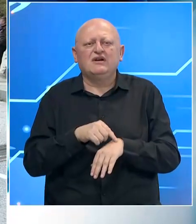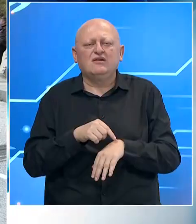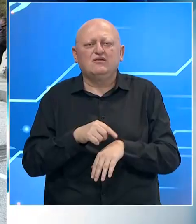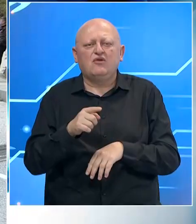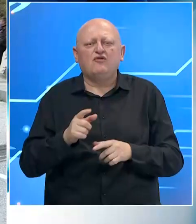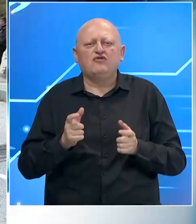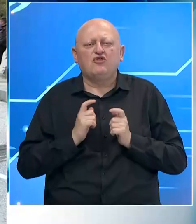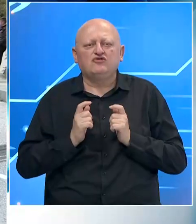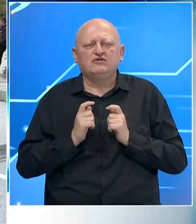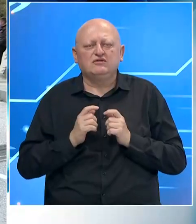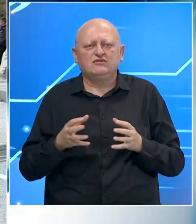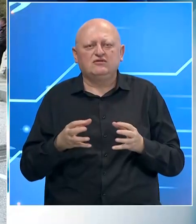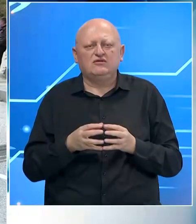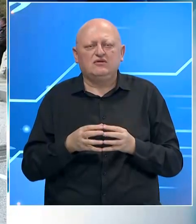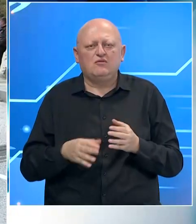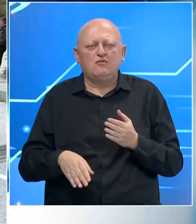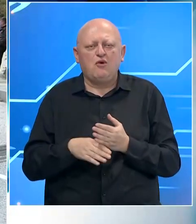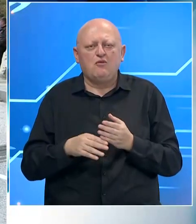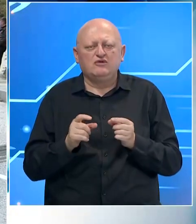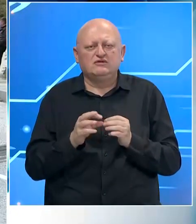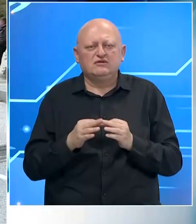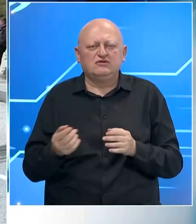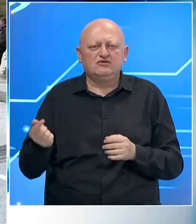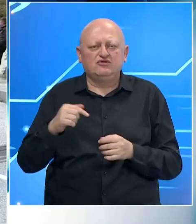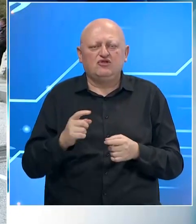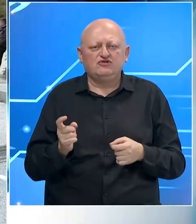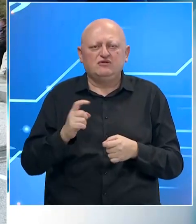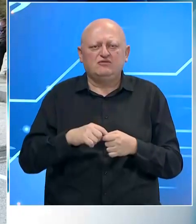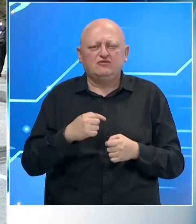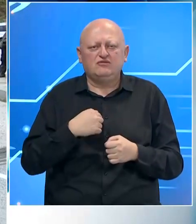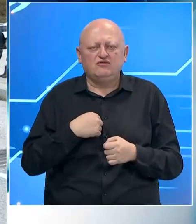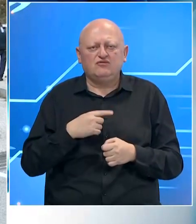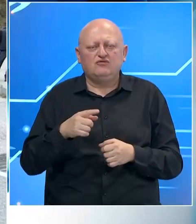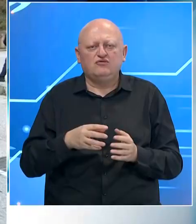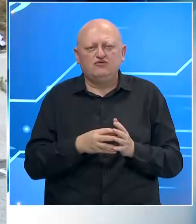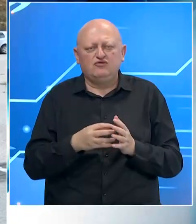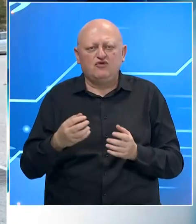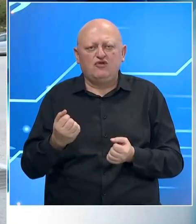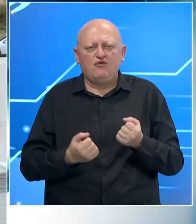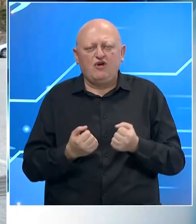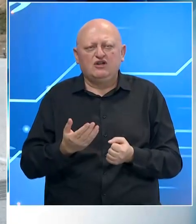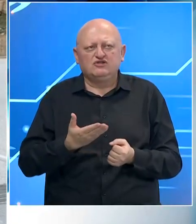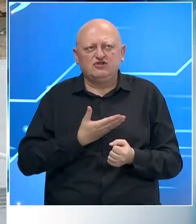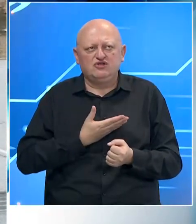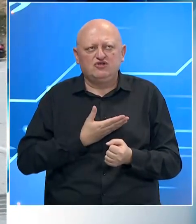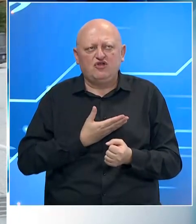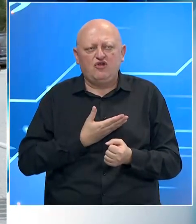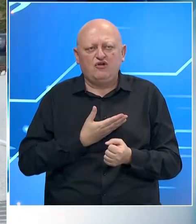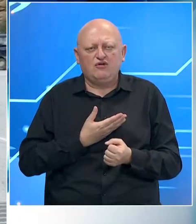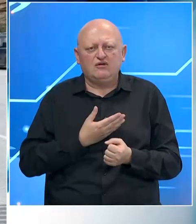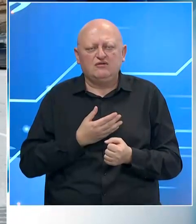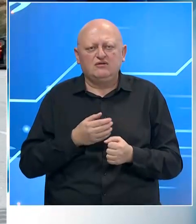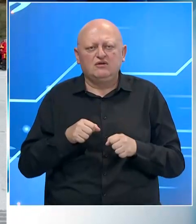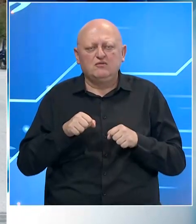očekujemo da se ekipe pomozi, ba dođu i priključe nama. Mi smo u toku vožnje dobili vrlo